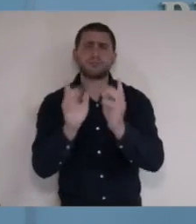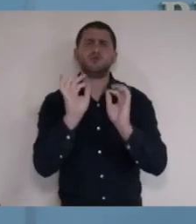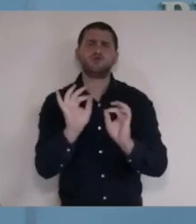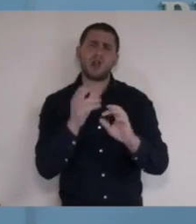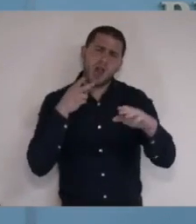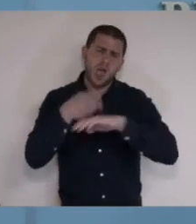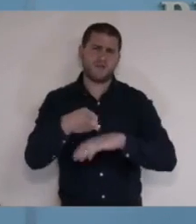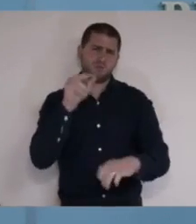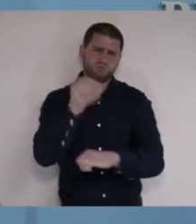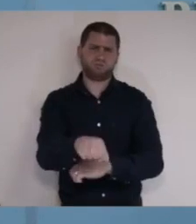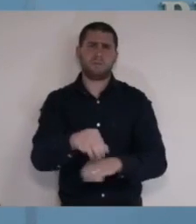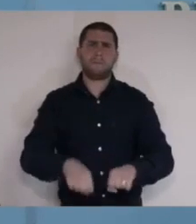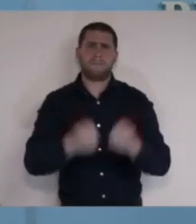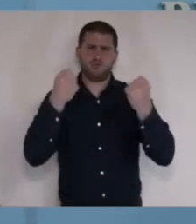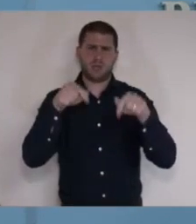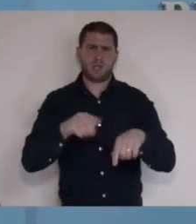כדי לעבור את המשבר.